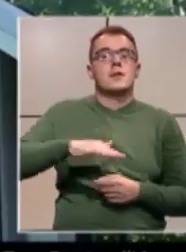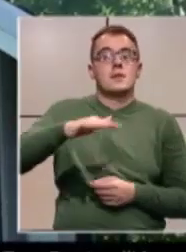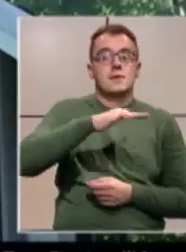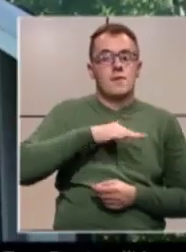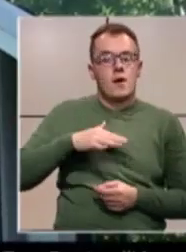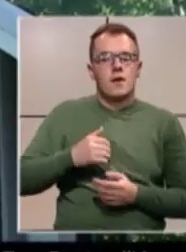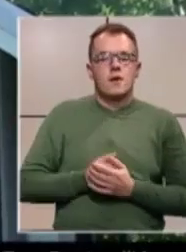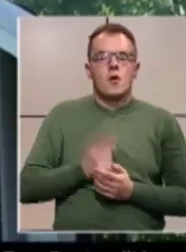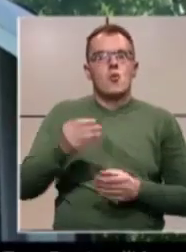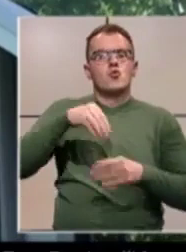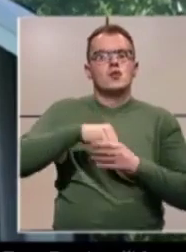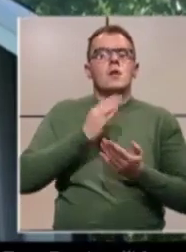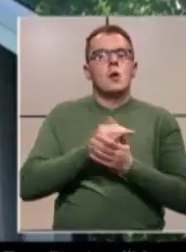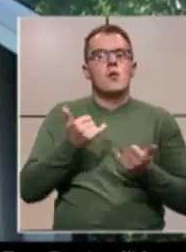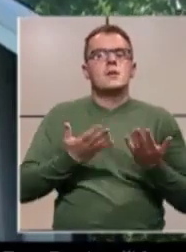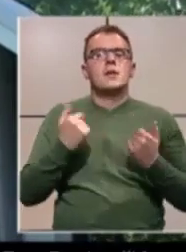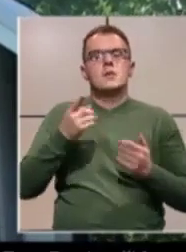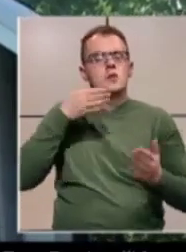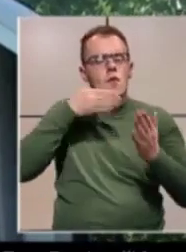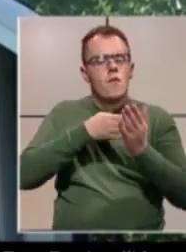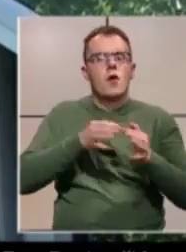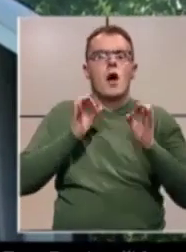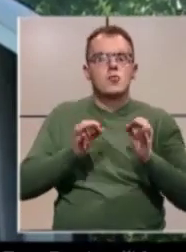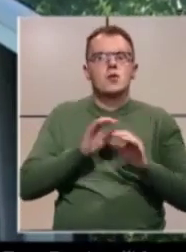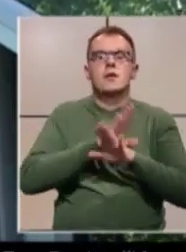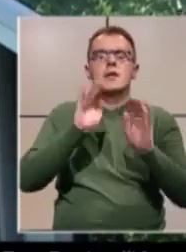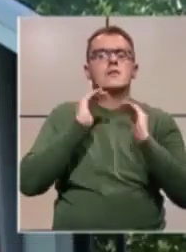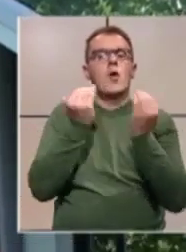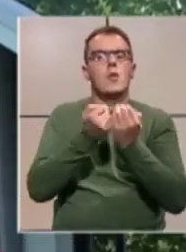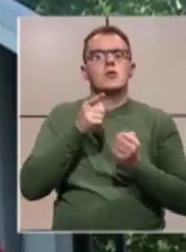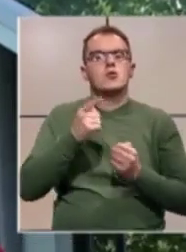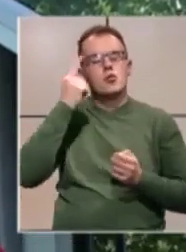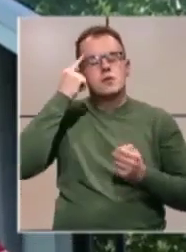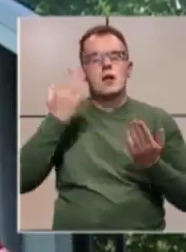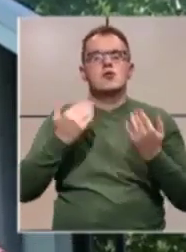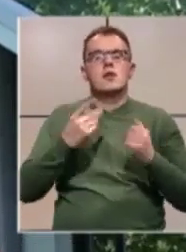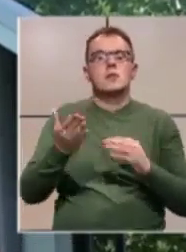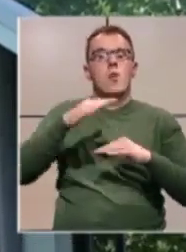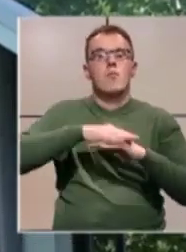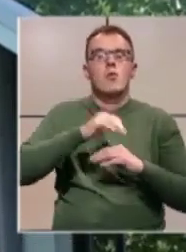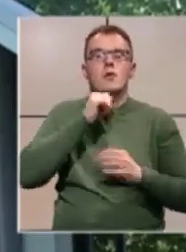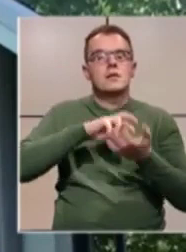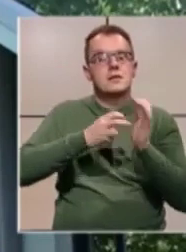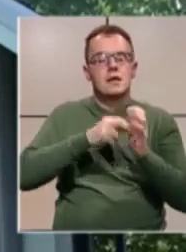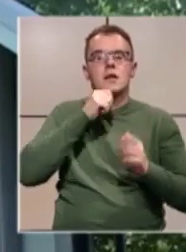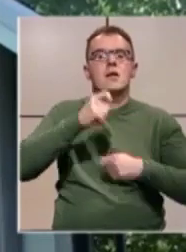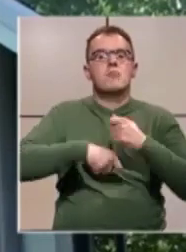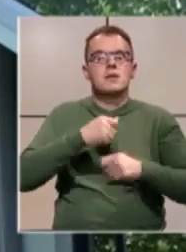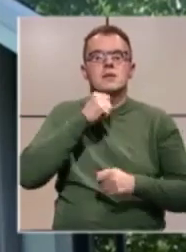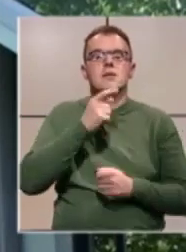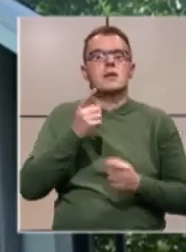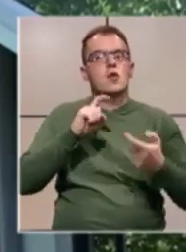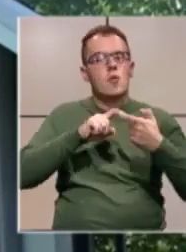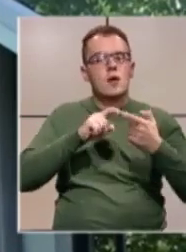učesnike bilo jeste da smo se fokusirale apsolutno na sve oblasti. To je značilo da smo pokrili i strategiju, i biznis, i